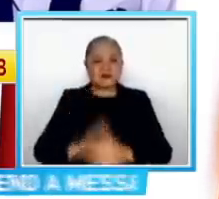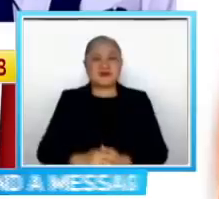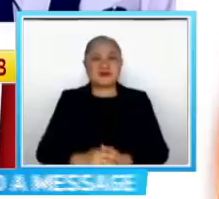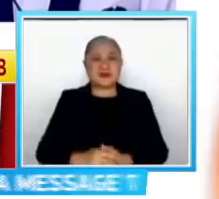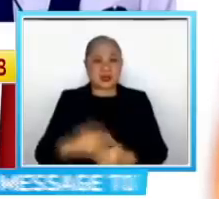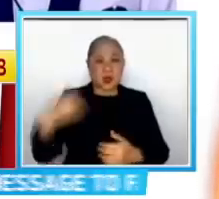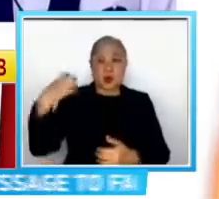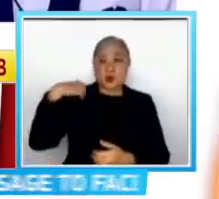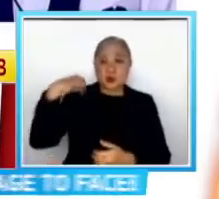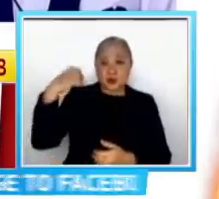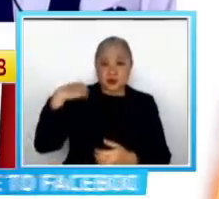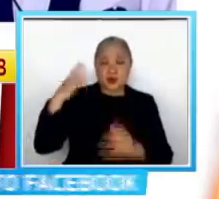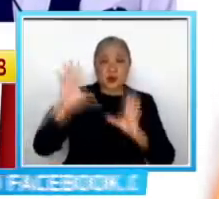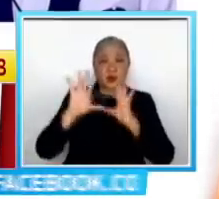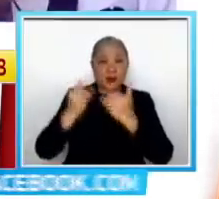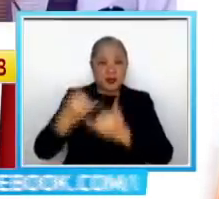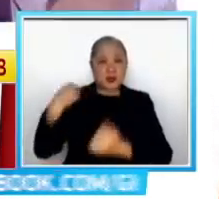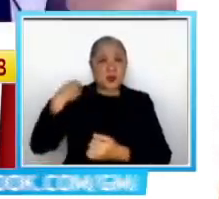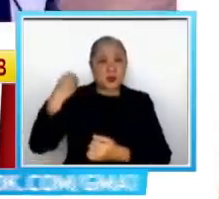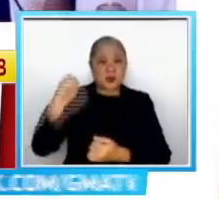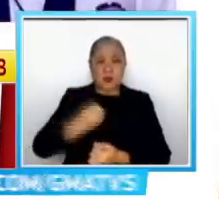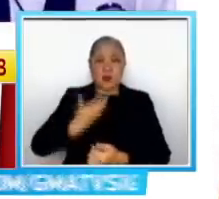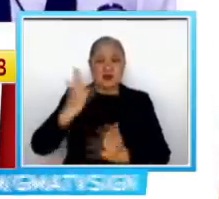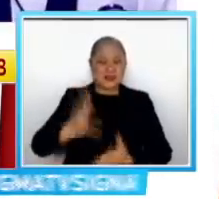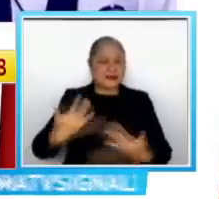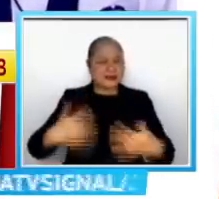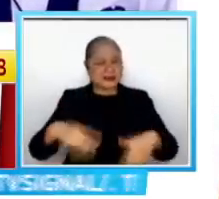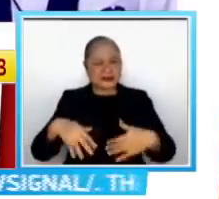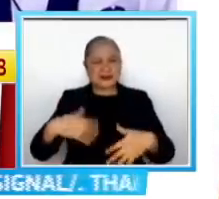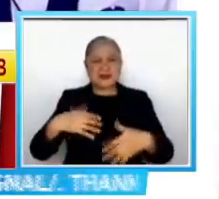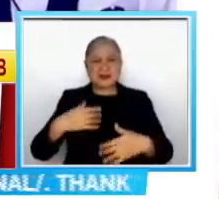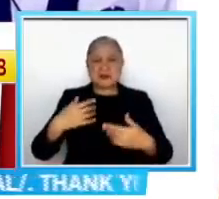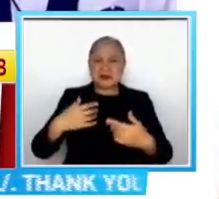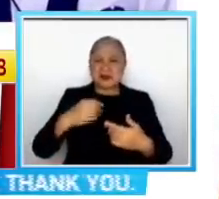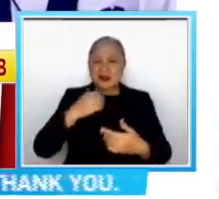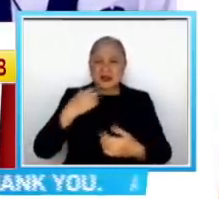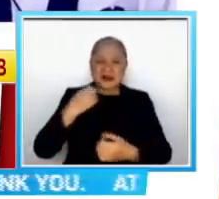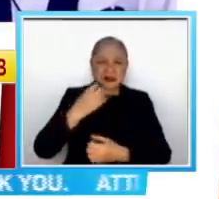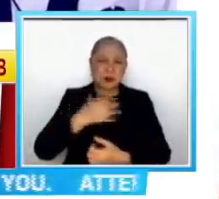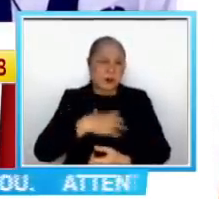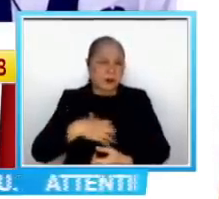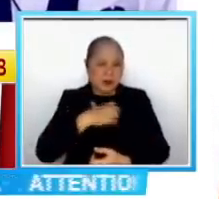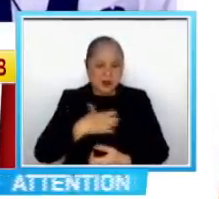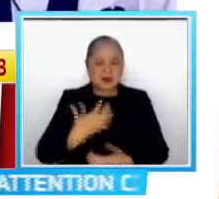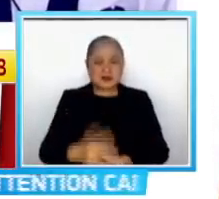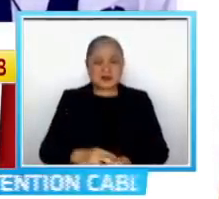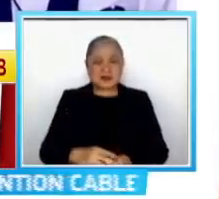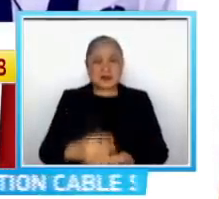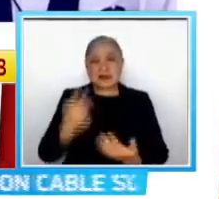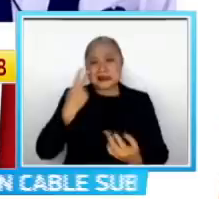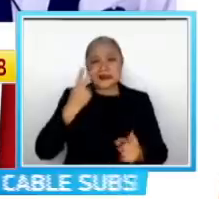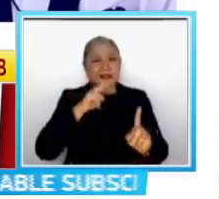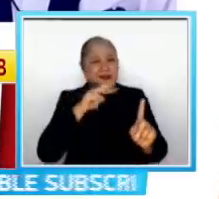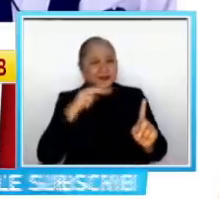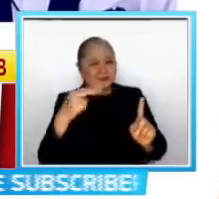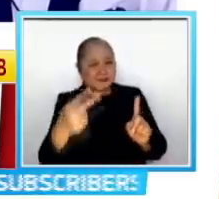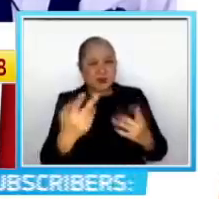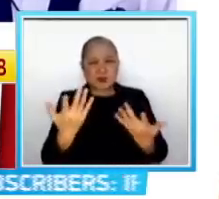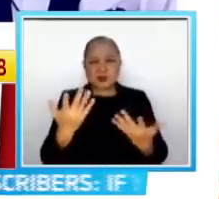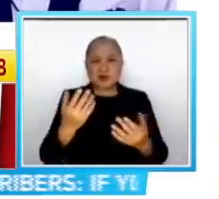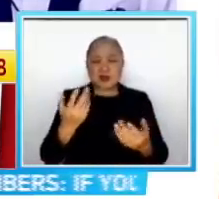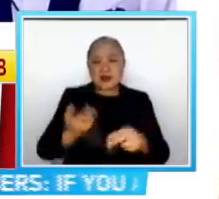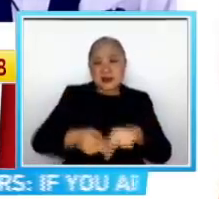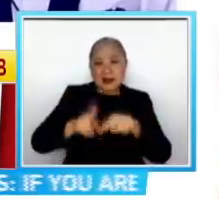naman po nila ang aaray So marami po tayong tinitingnan ng mga anggolo, yung inflationary